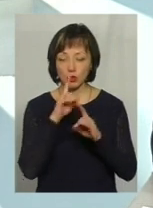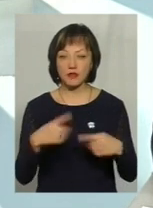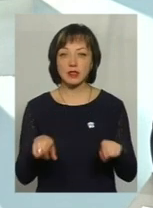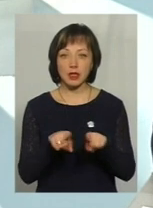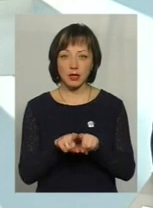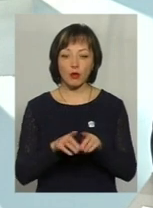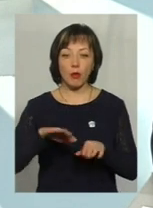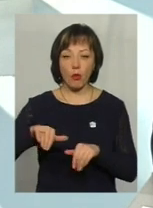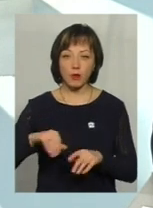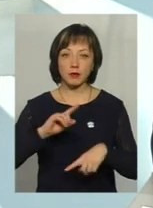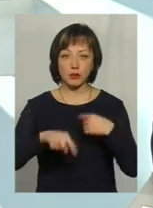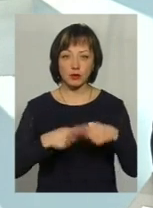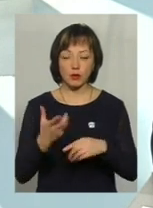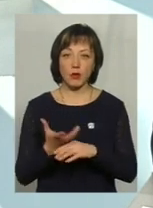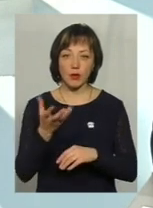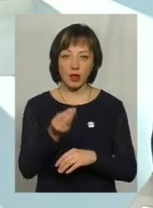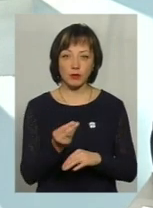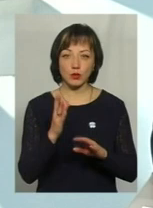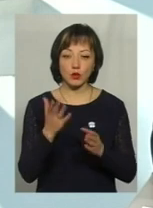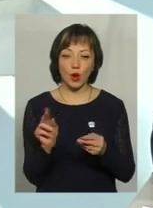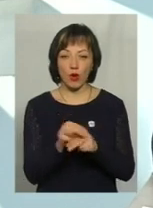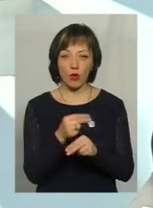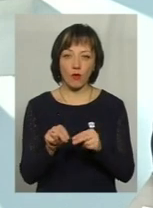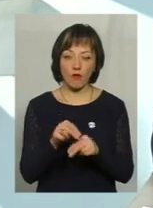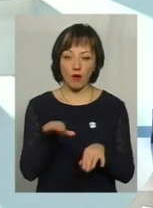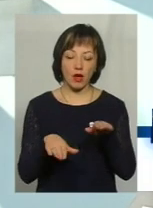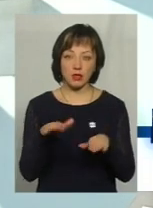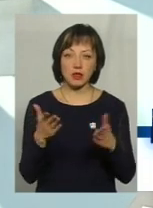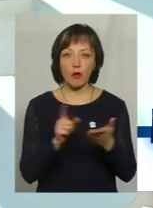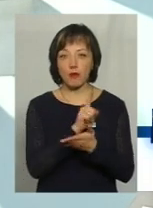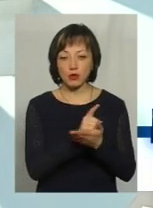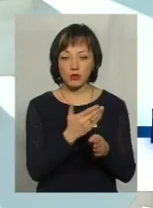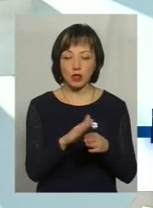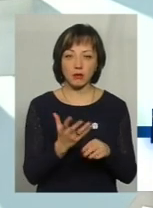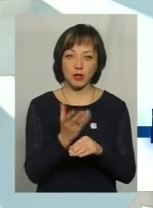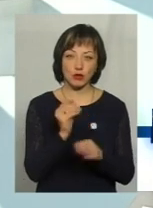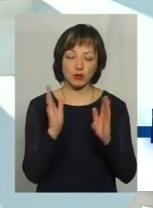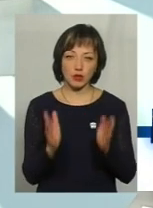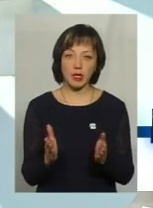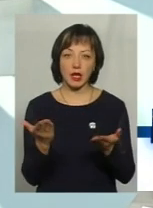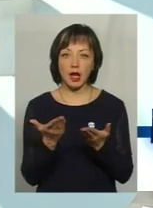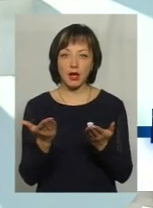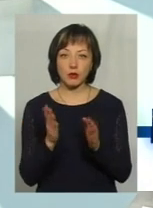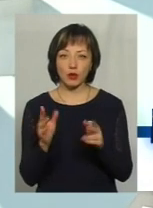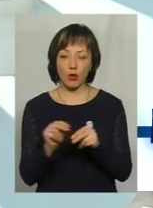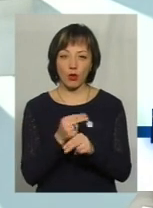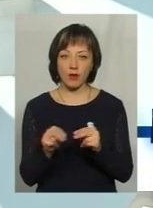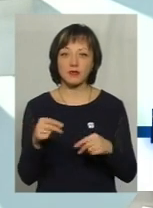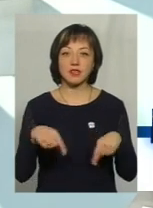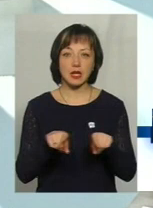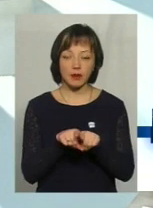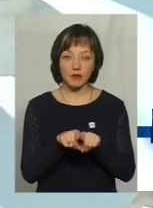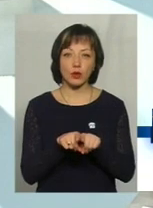Все рівно, воно потім буде, при наступному оплаті, буде коригуватися. Яка там не обов'язкова частка платежу буде, який воно буде коригуватися. Воно все